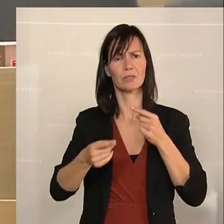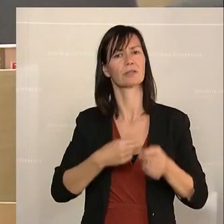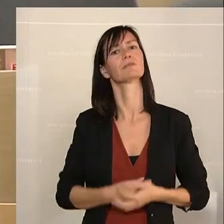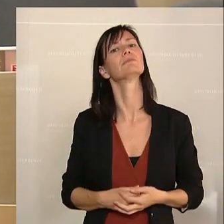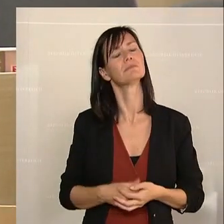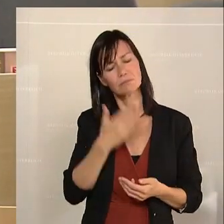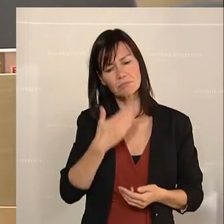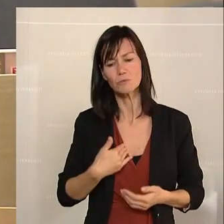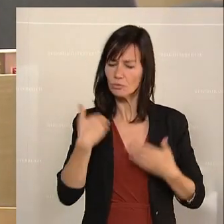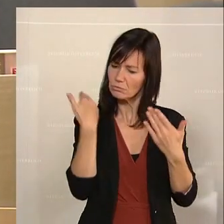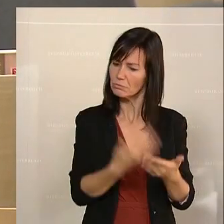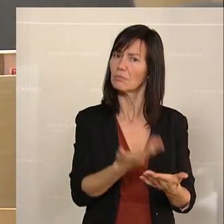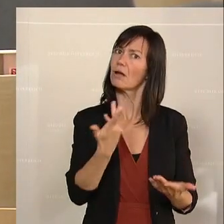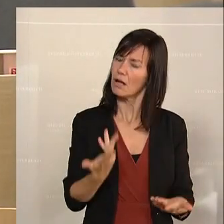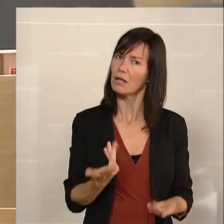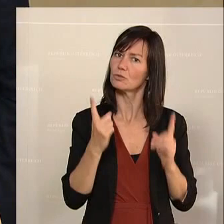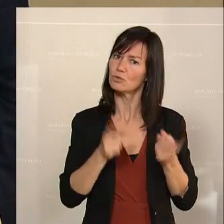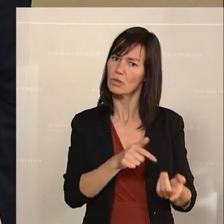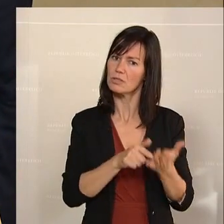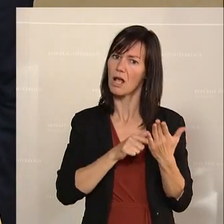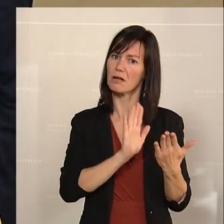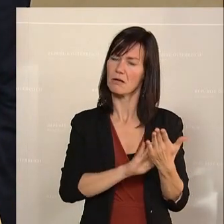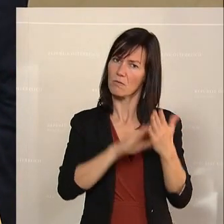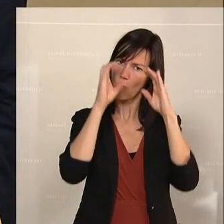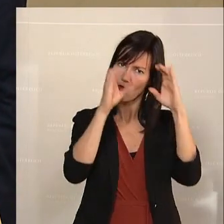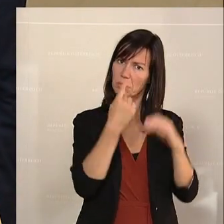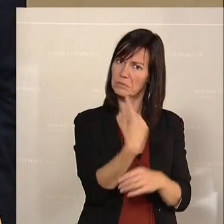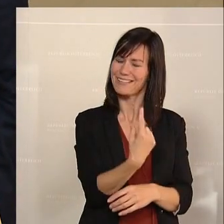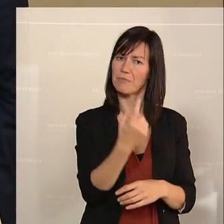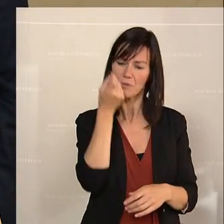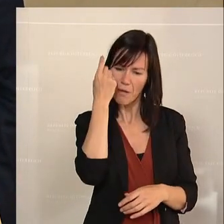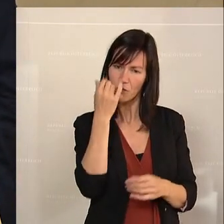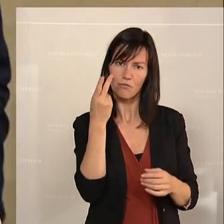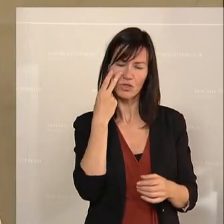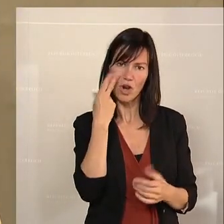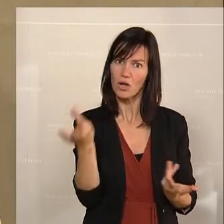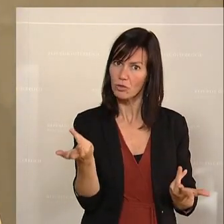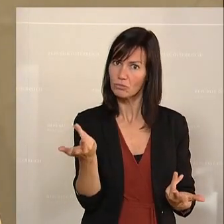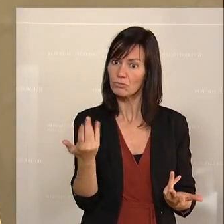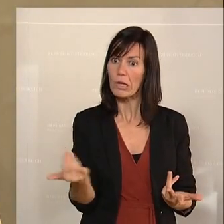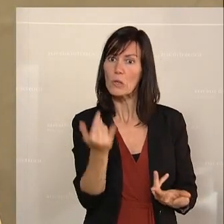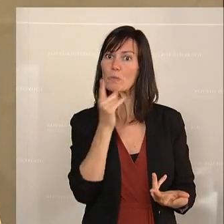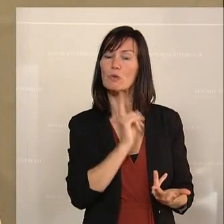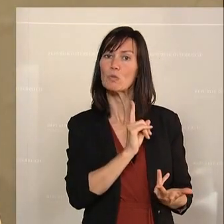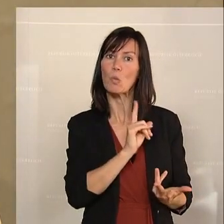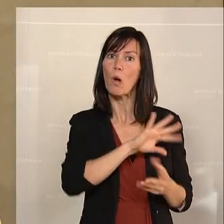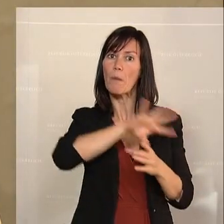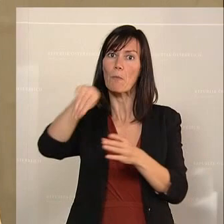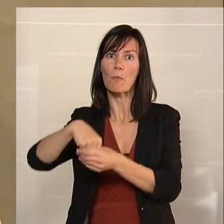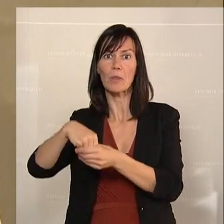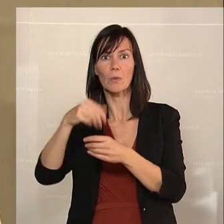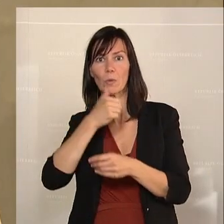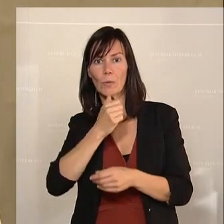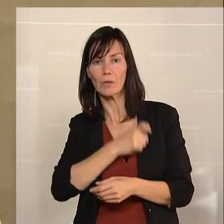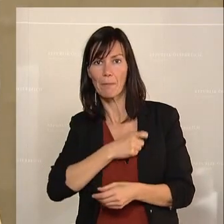auch dazu veranlassen, einmal Farbe zu bekennen und zu zeigen, wie die ÖVP jetzt steht. Ob es so ist wie immer, dass die ÖVP das eine spricht und das andere tut.